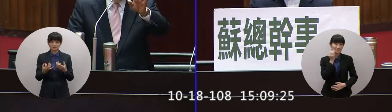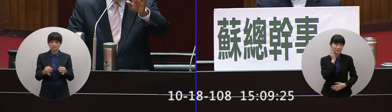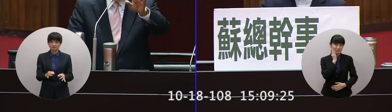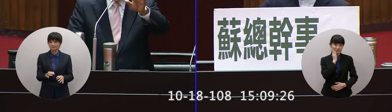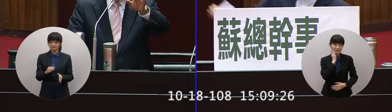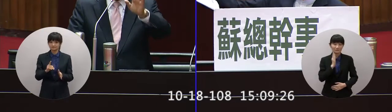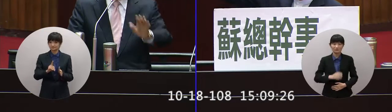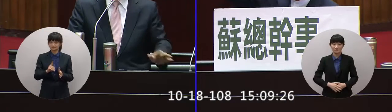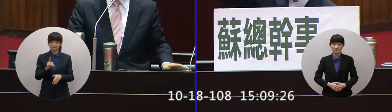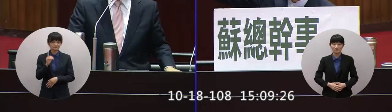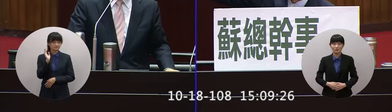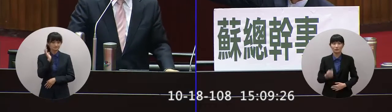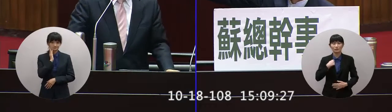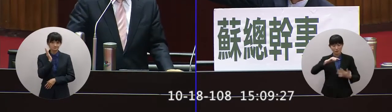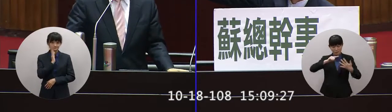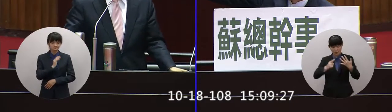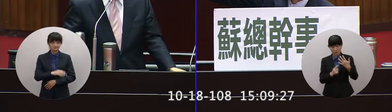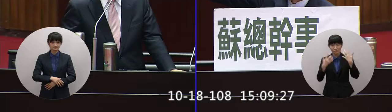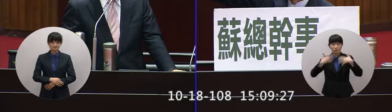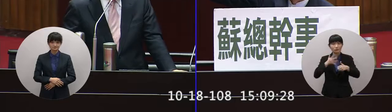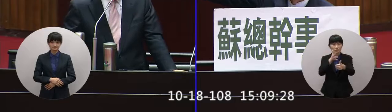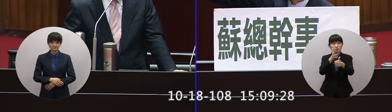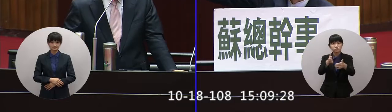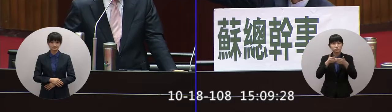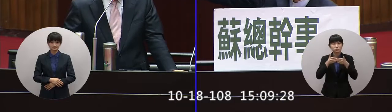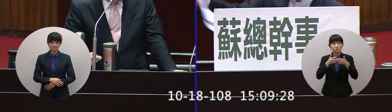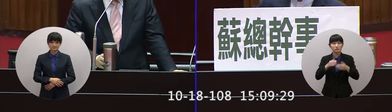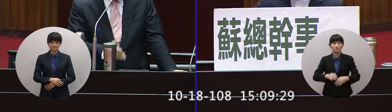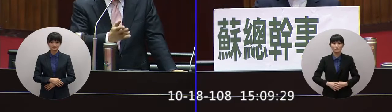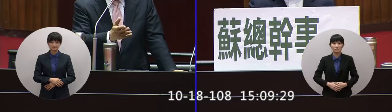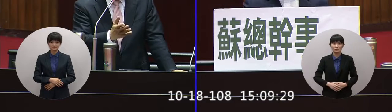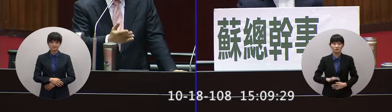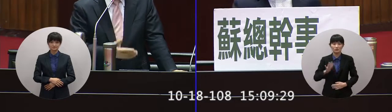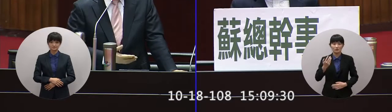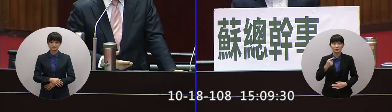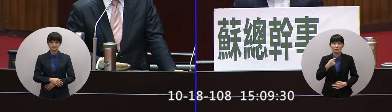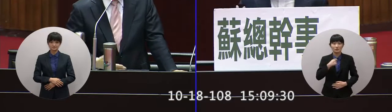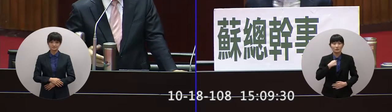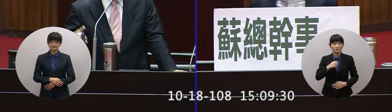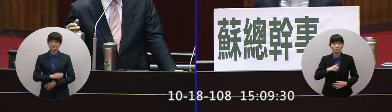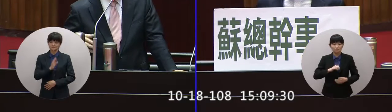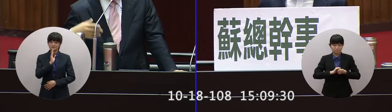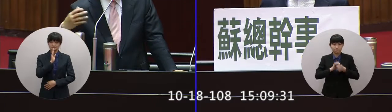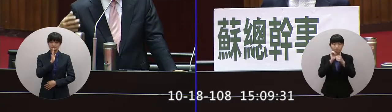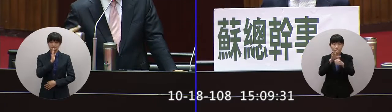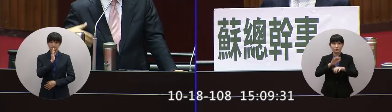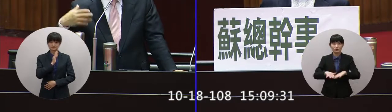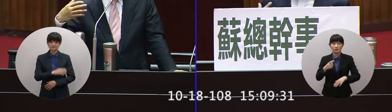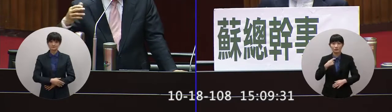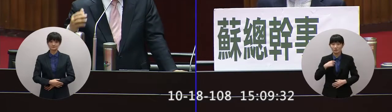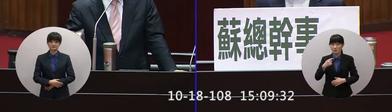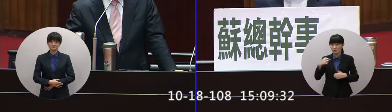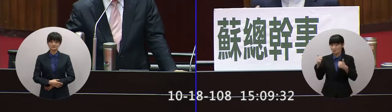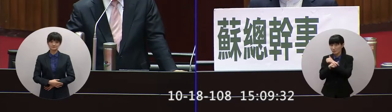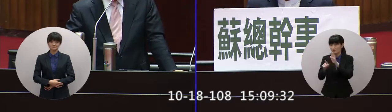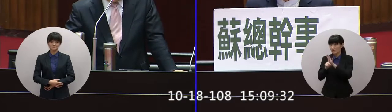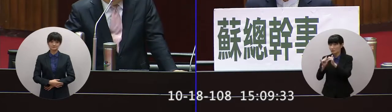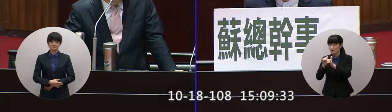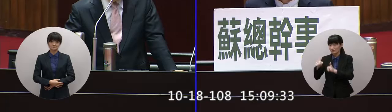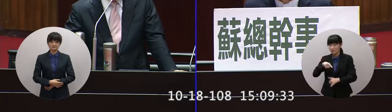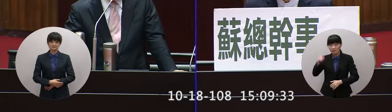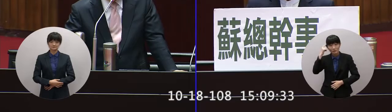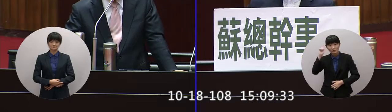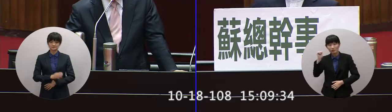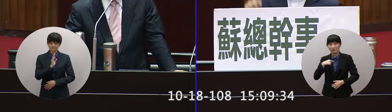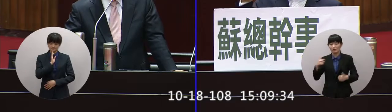如果我有很多問題要問因為我有很多問題但是我心裡話一定要講我是民力代表我代表人民的